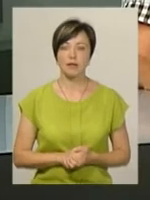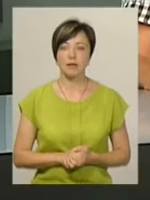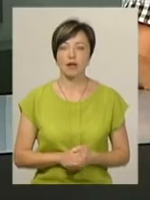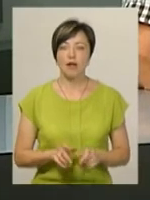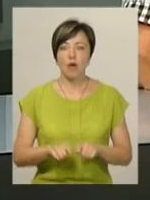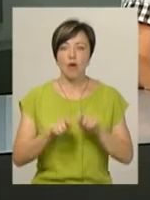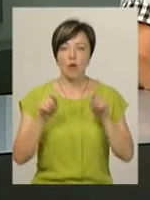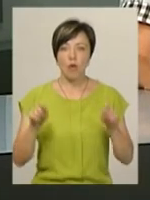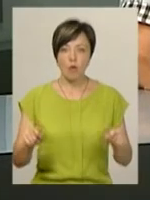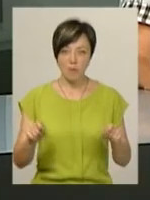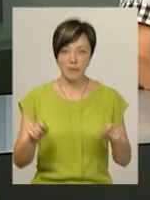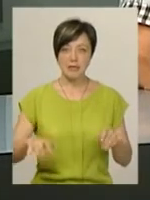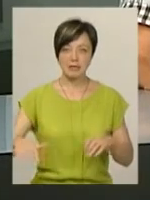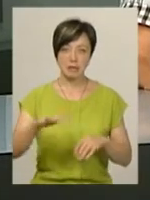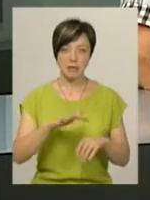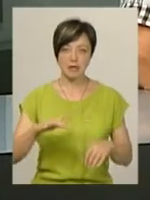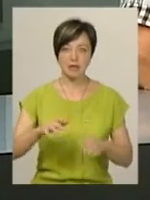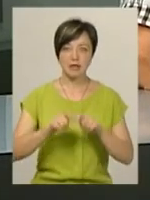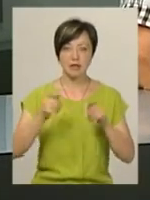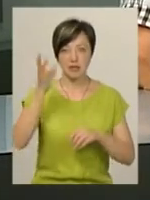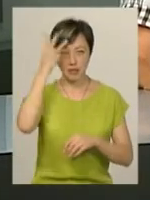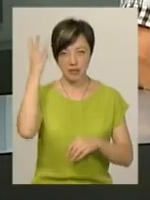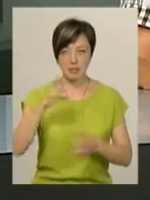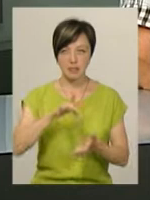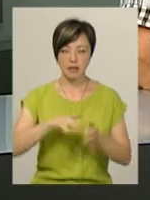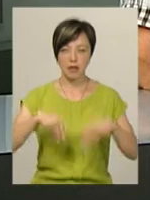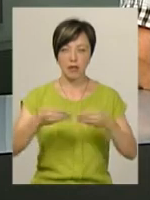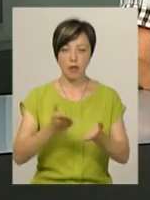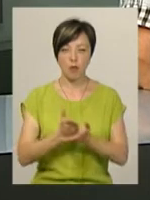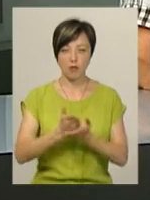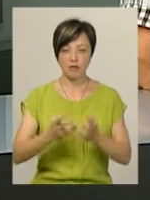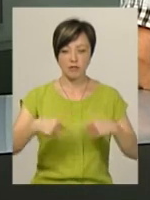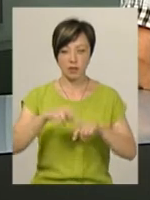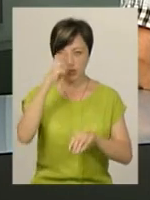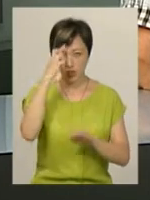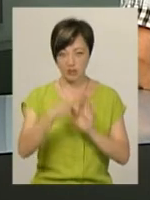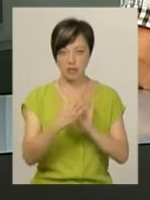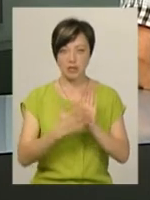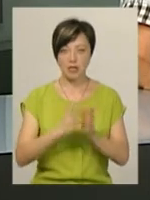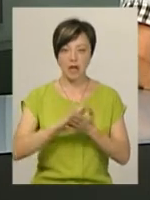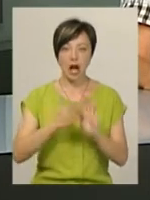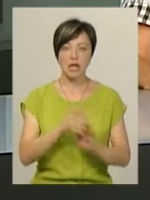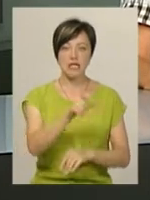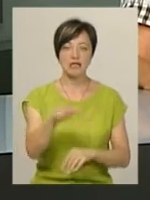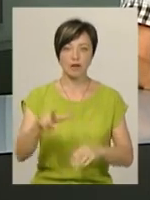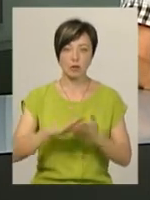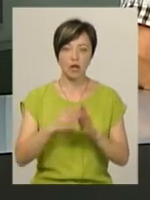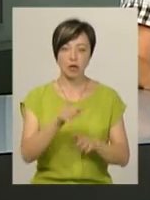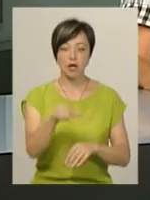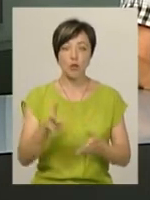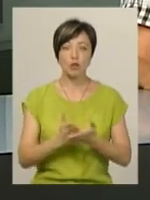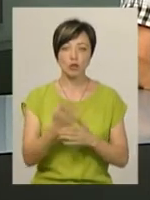«Оупенспейс» відкрили Хмельницькому. Це центр надання послуг у сфері державної реєстрації актів цивільного стану. Клієнтів будуть